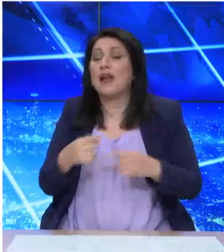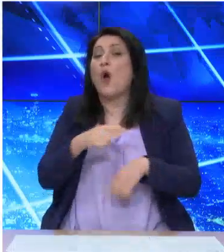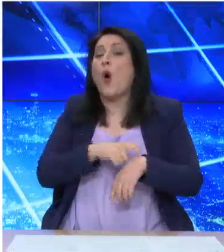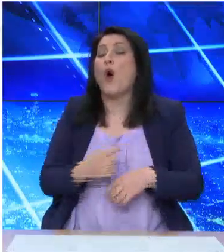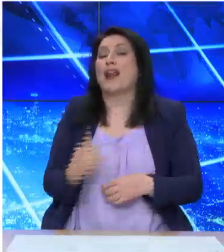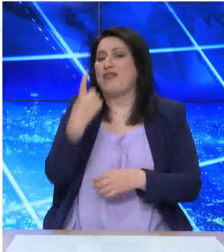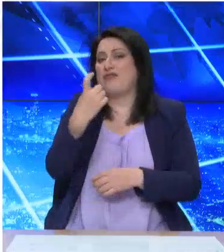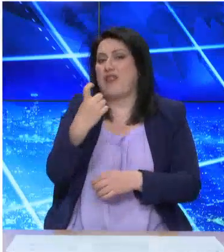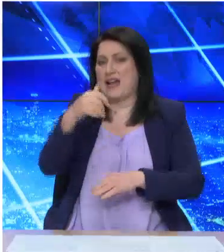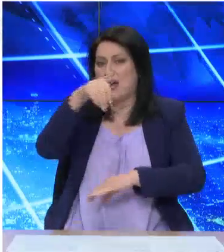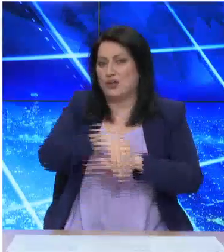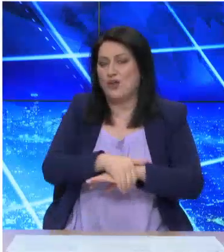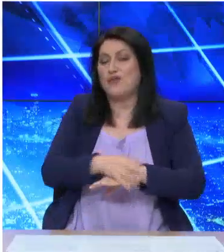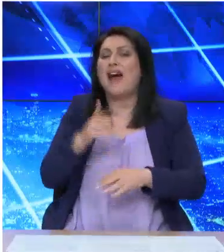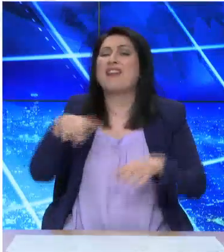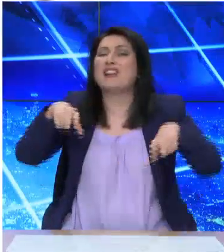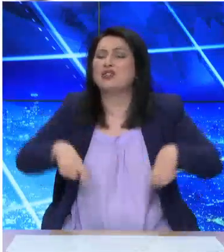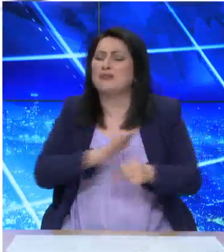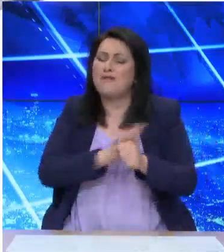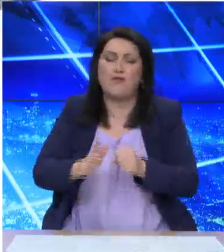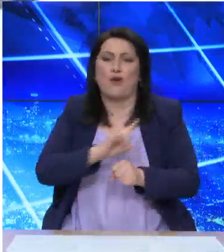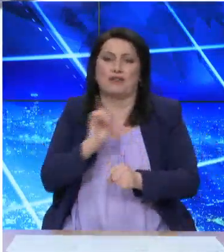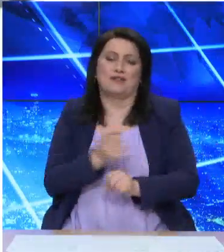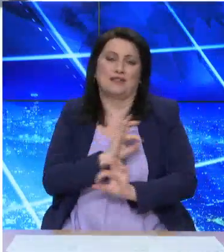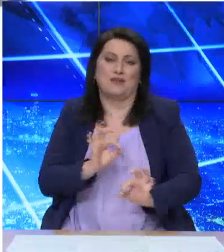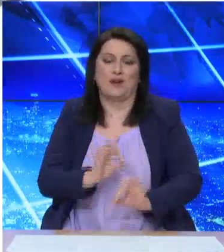10 το βράδυ και στο Γουέμπλεη δεν θα πέφτει καρφίτσα.